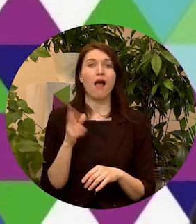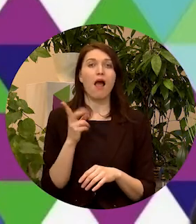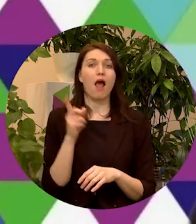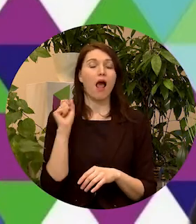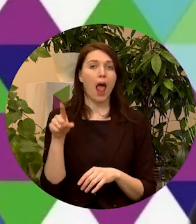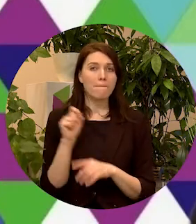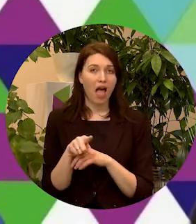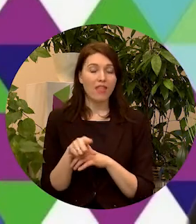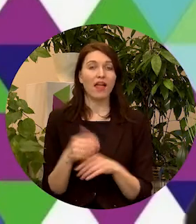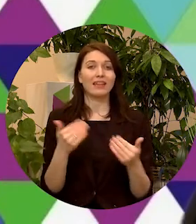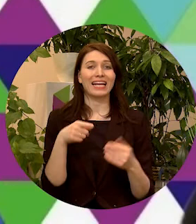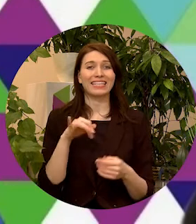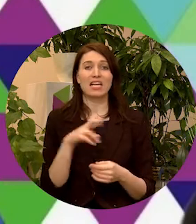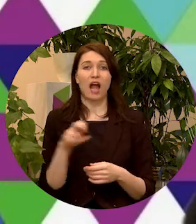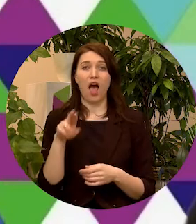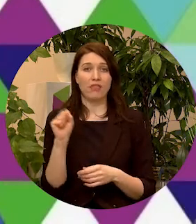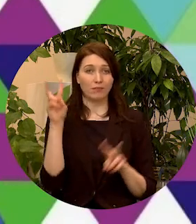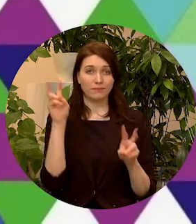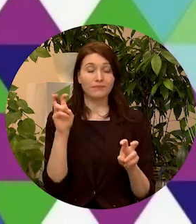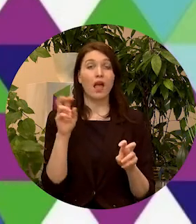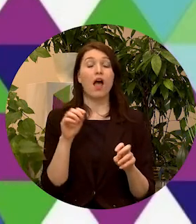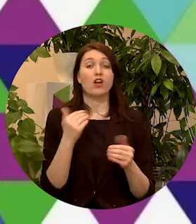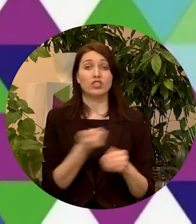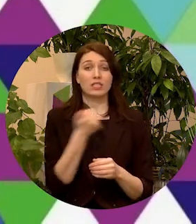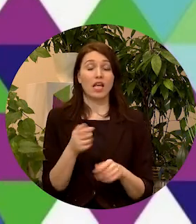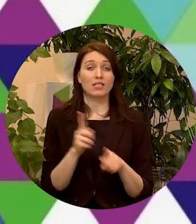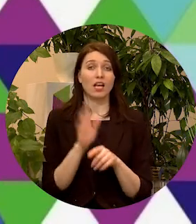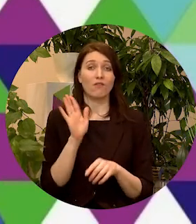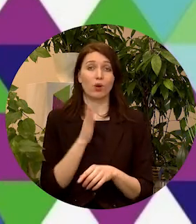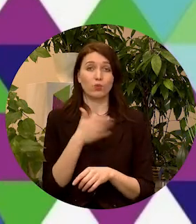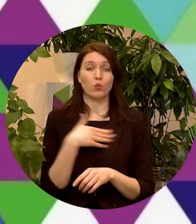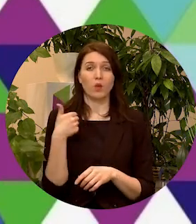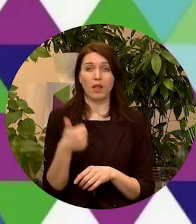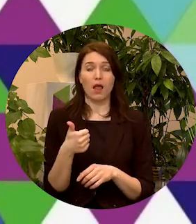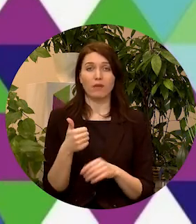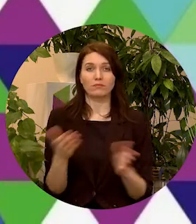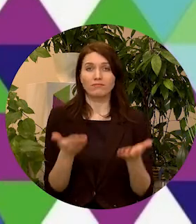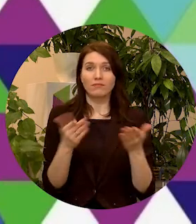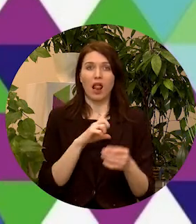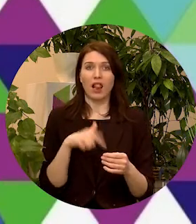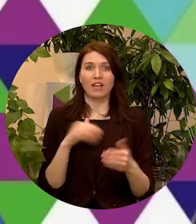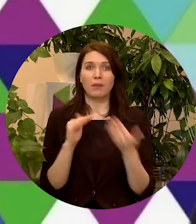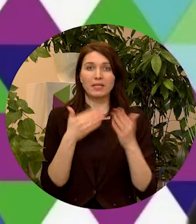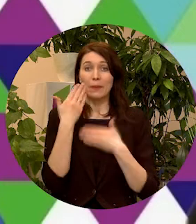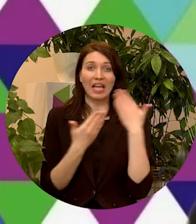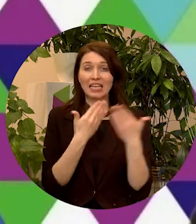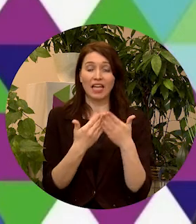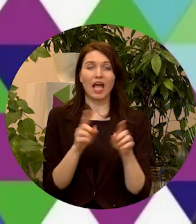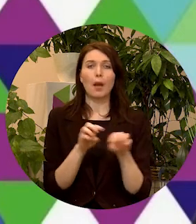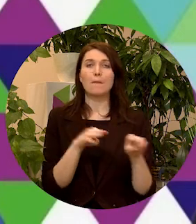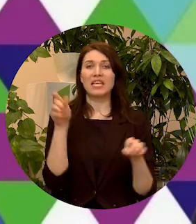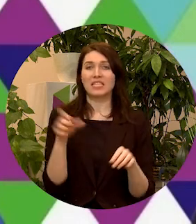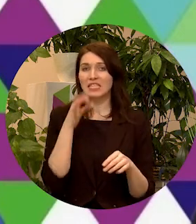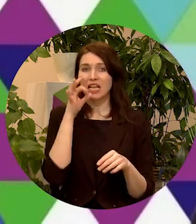Albānijas pilsēta Tirāna. Un es ceru, ka šis gads varētu būt ļoti labs timūs arī kādai Latvijas pilsētai pieteikties. Un ministri minēja, ka